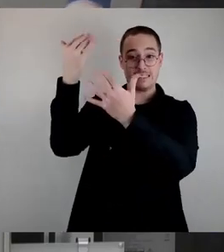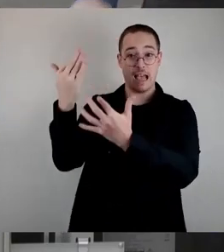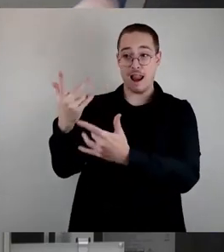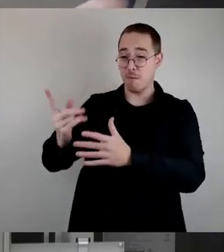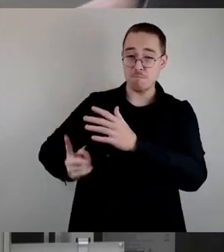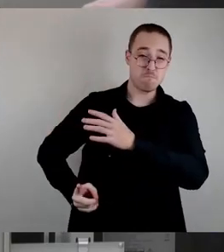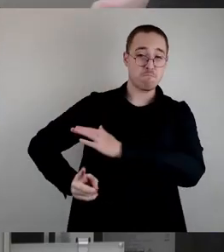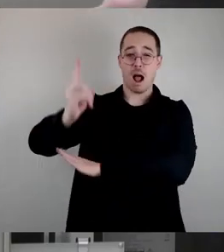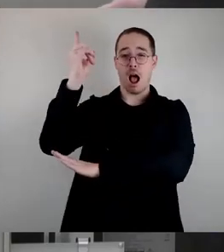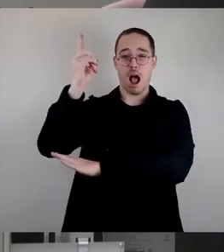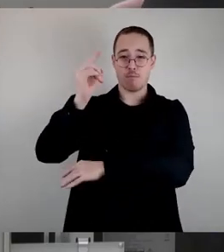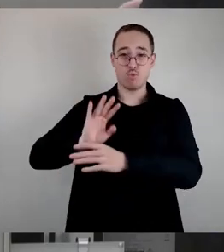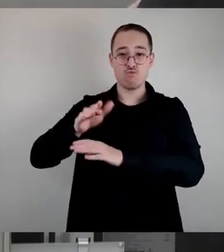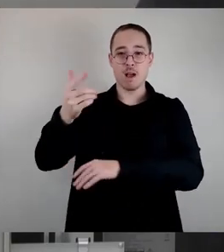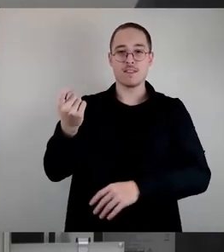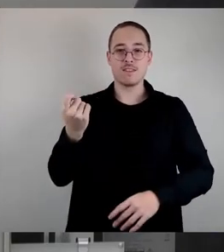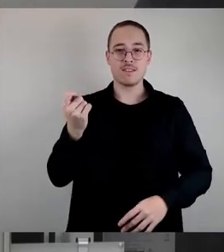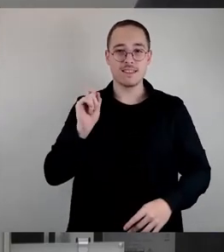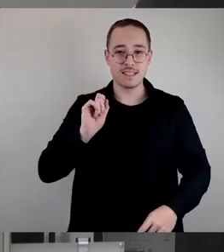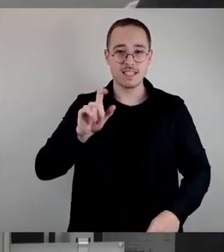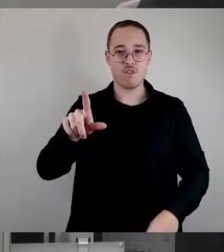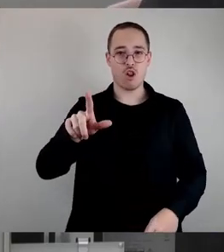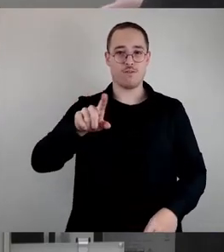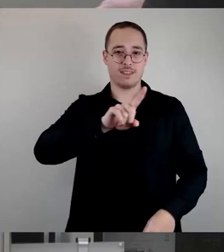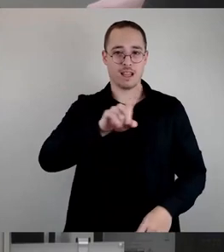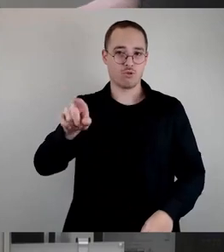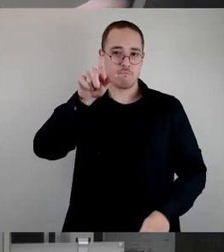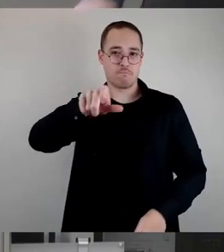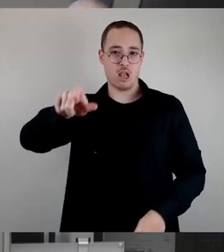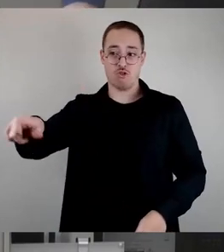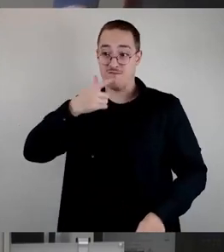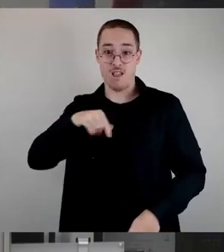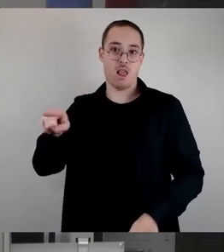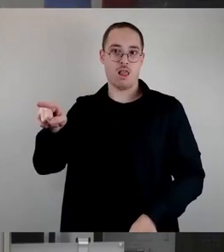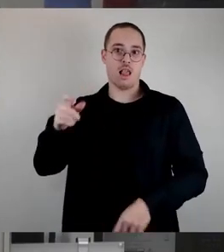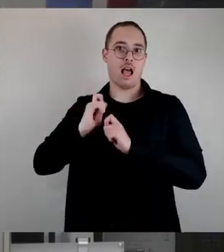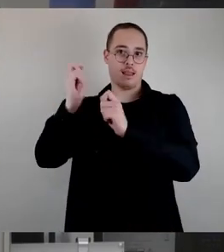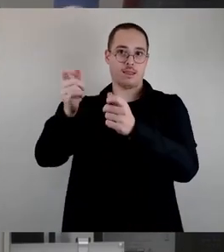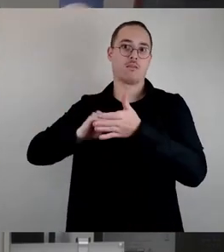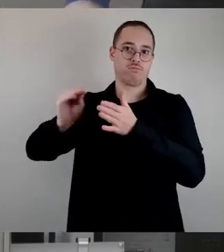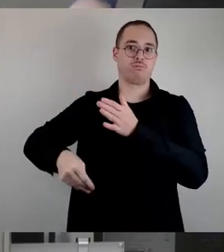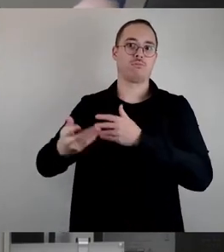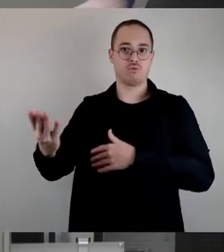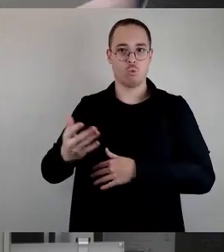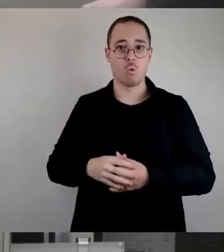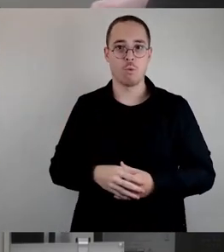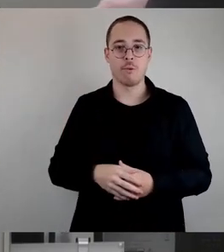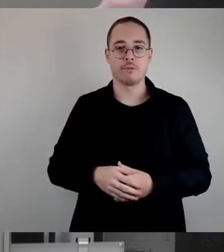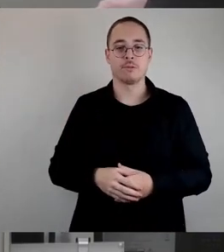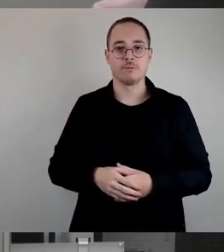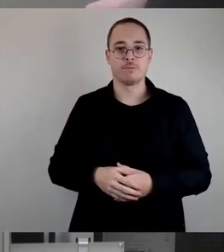.000 Menschen aus Dresden haben den Volksantrag für die Einführung der Gemeinschaftsschule unterschrieben. Das ist abhängig